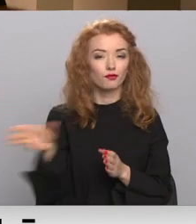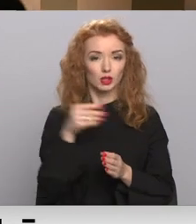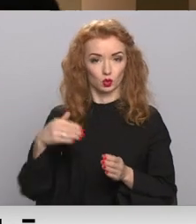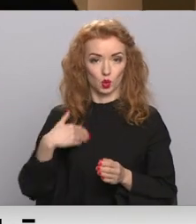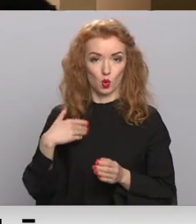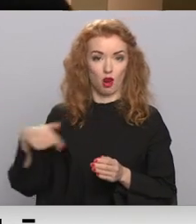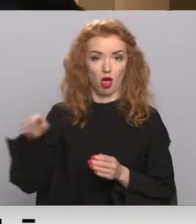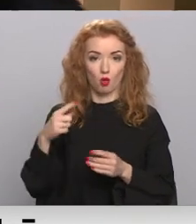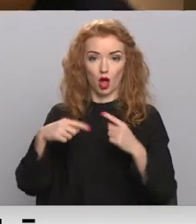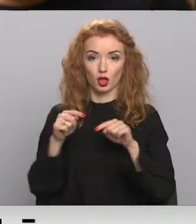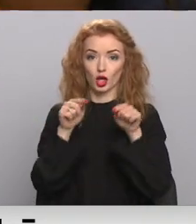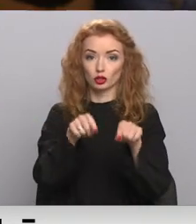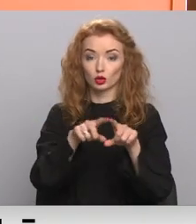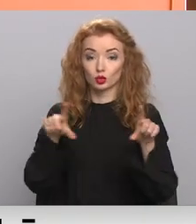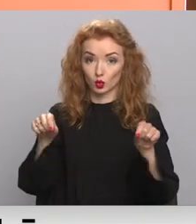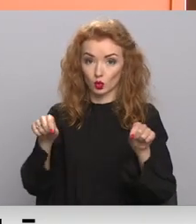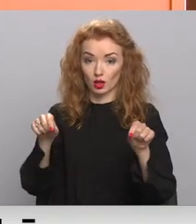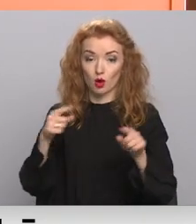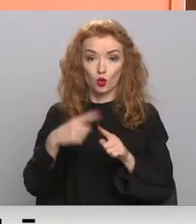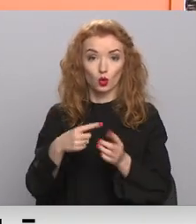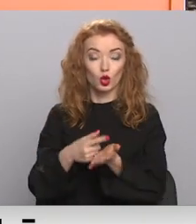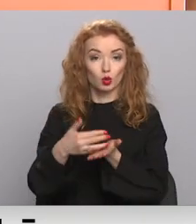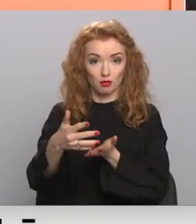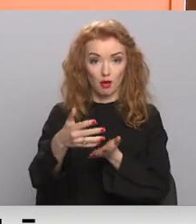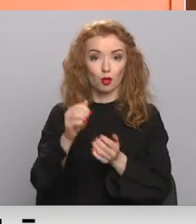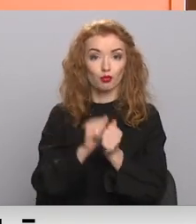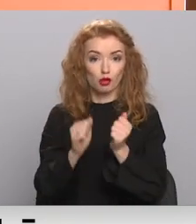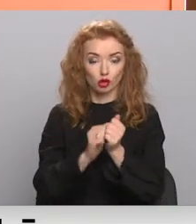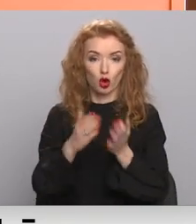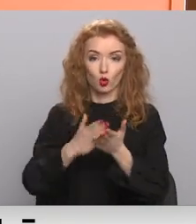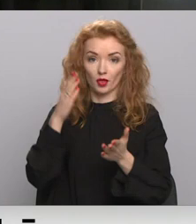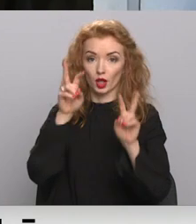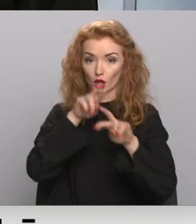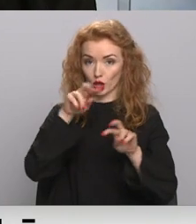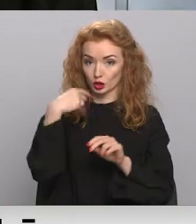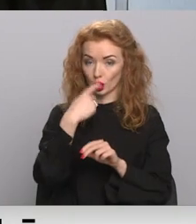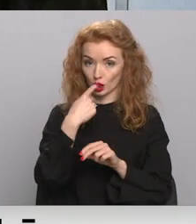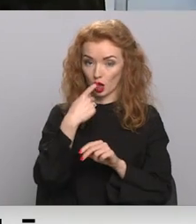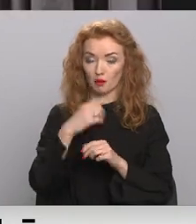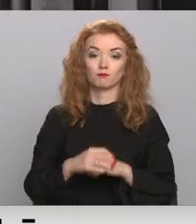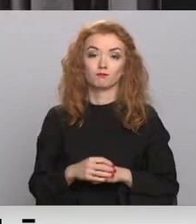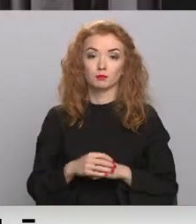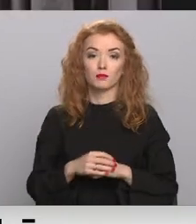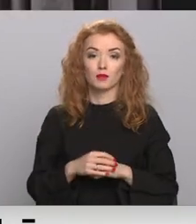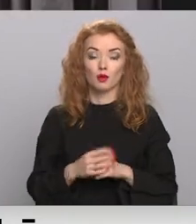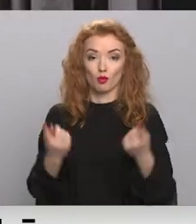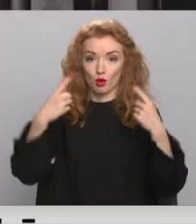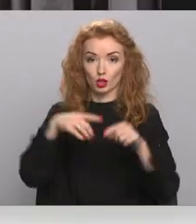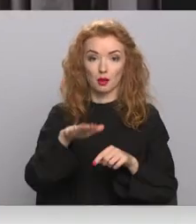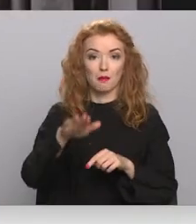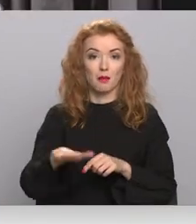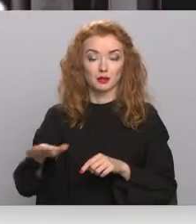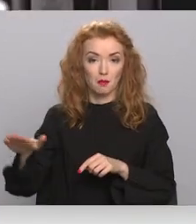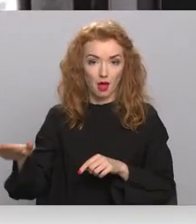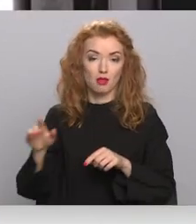atgriežoties mācība iestādēs. Skolās turpmāk varētu biežāk notikt testēšanu. Tiks pilotētu šobrīd uz